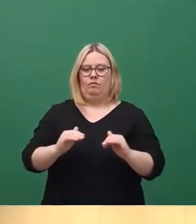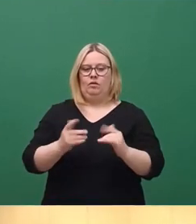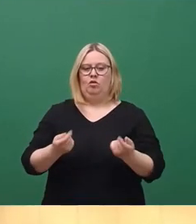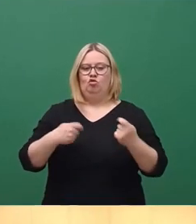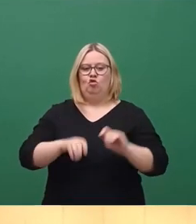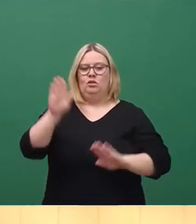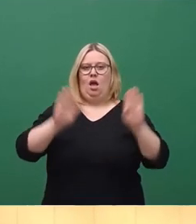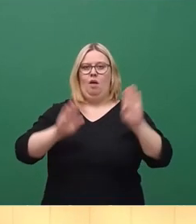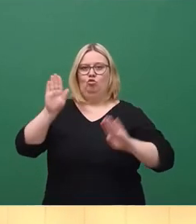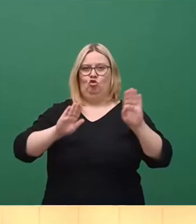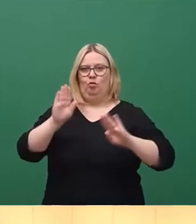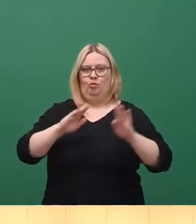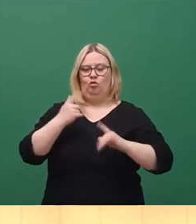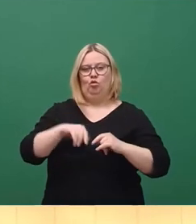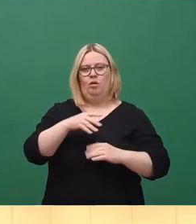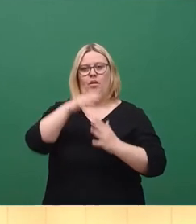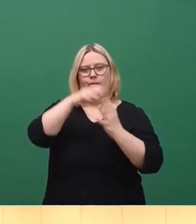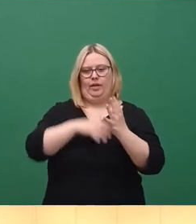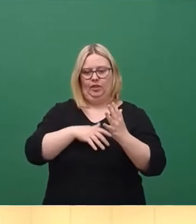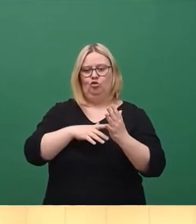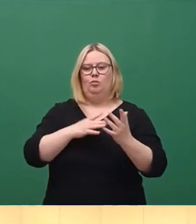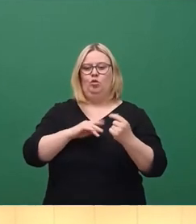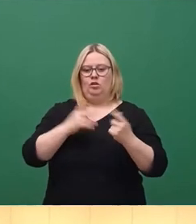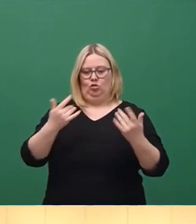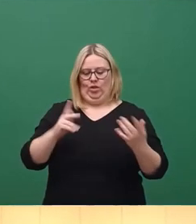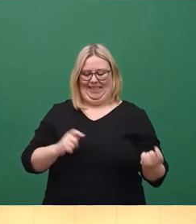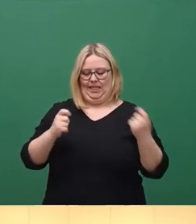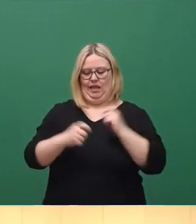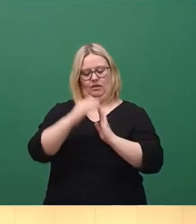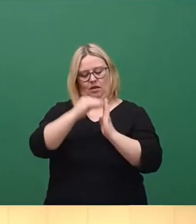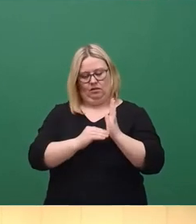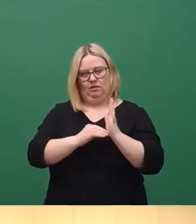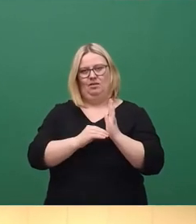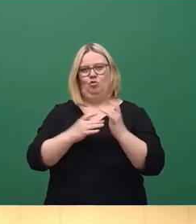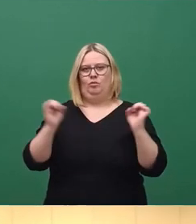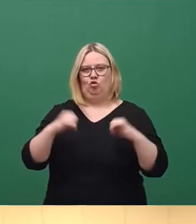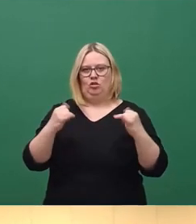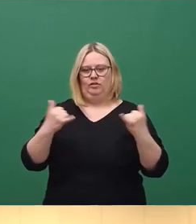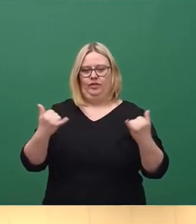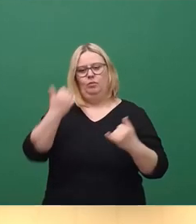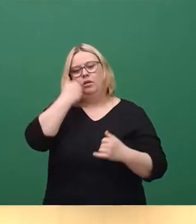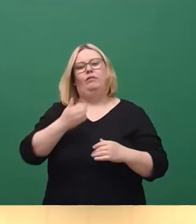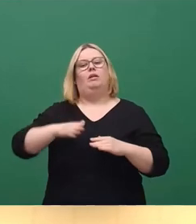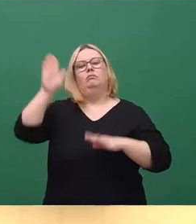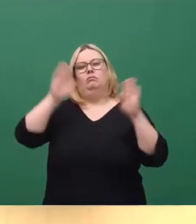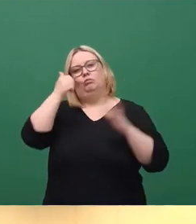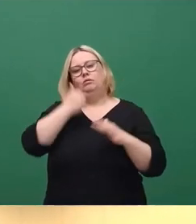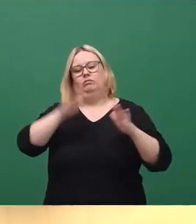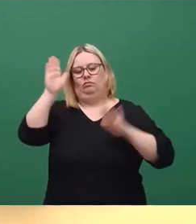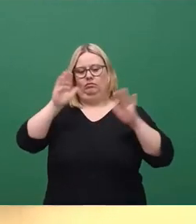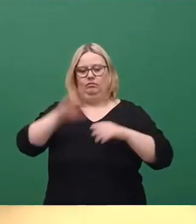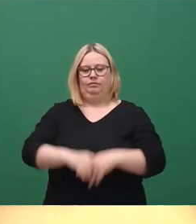federführenden Ausschussbericht. Geändert, so wie wir es gerade beschlossen haben. Wer dem folgen möchte, den bitte ich jetzt um das Stimmzeichen.